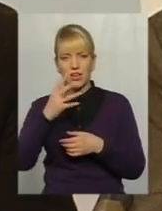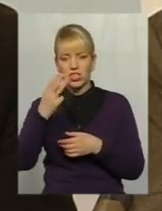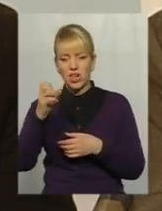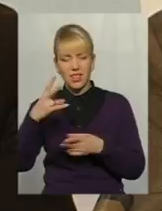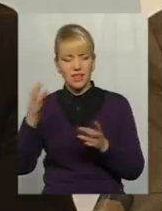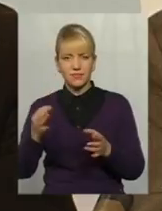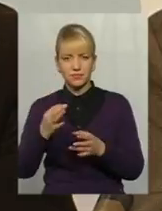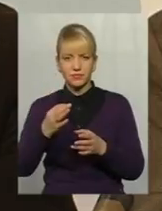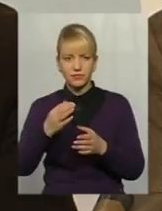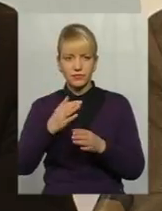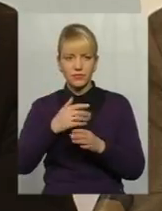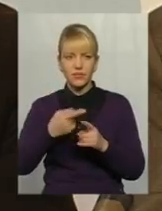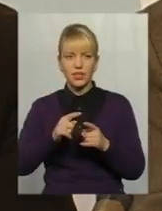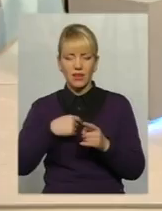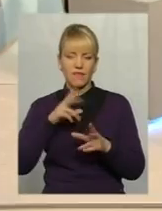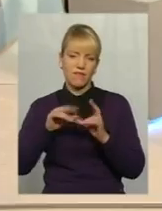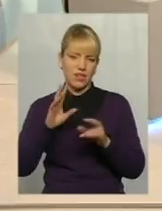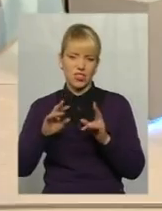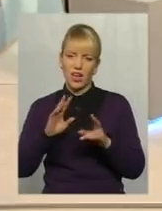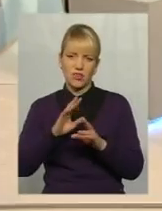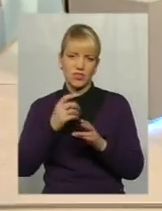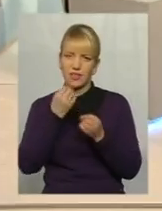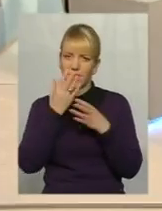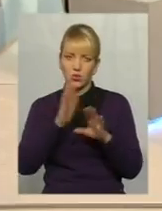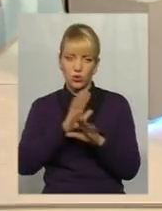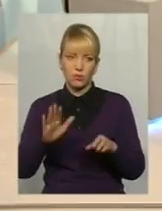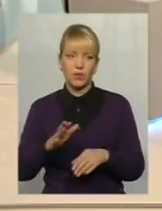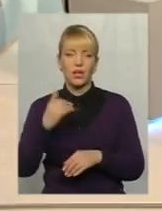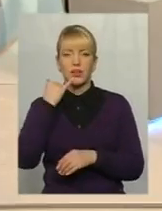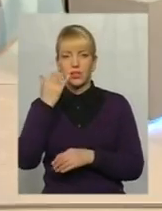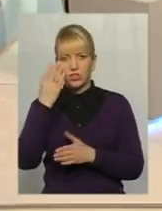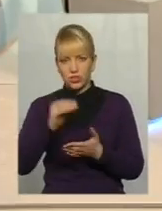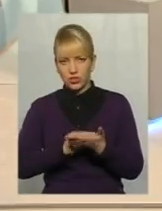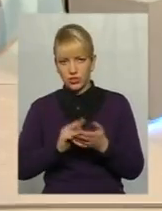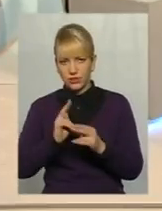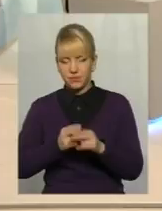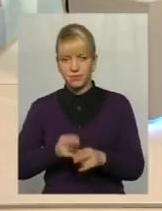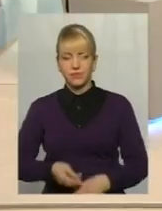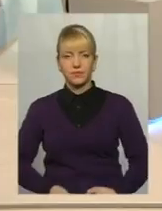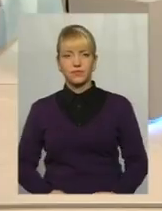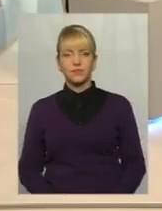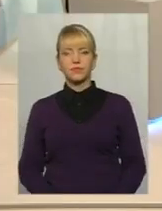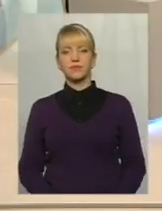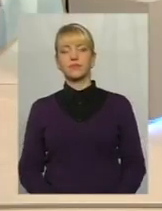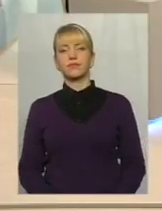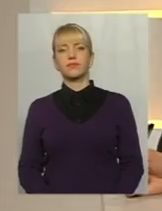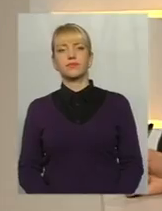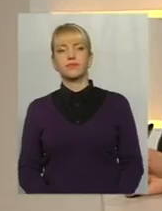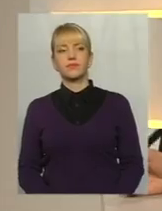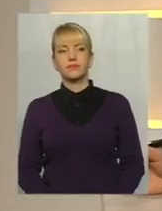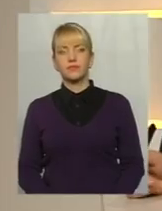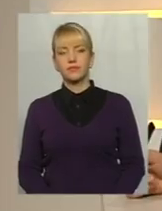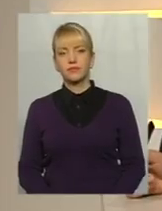недопитка ситуація. дам висловити свою думку до кінця, але в нас просто ще є один телефонний дзвінок. Давайте послухаємо ще нашого дозвонювача.